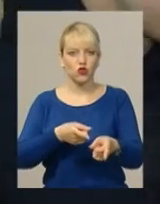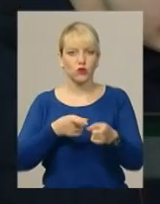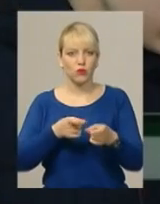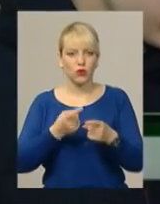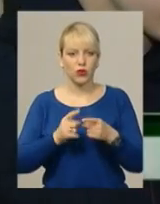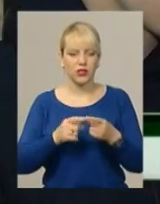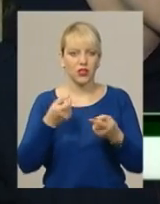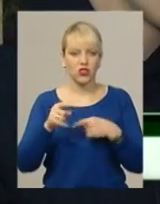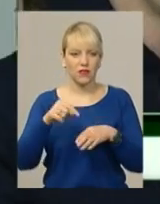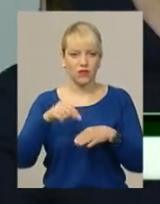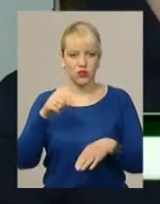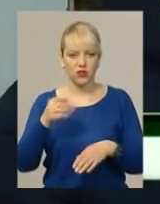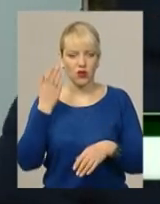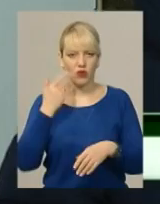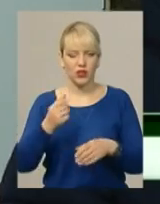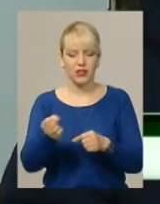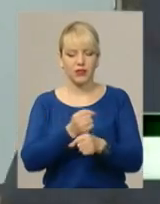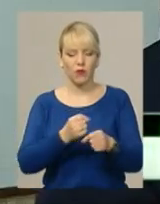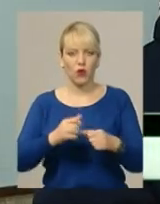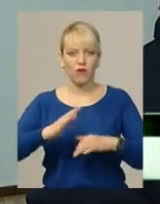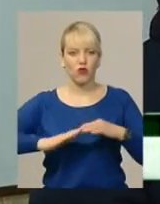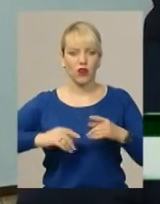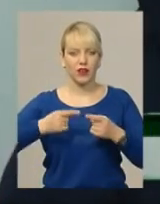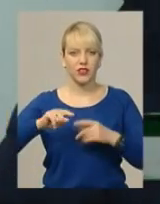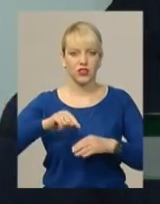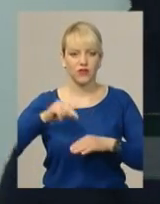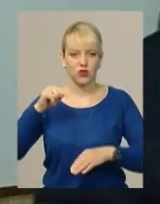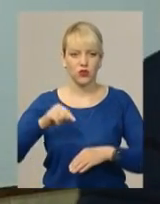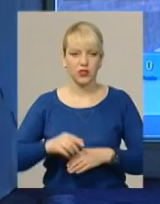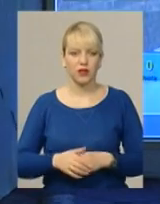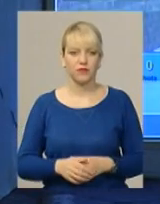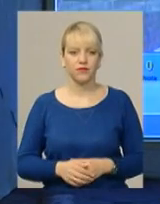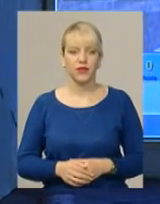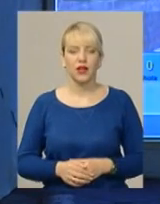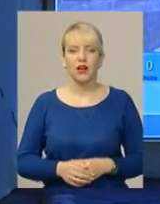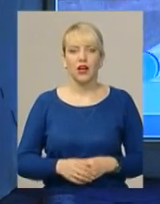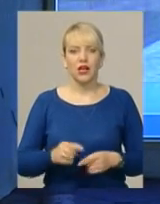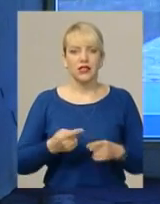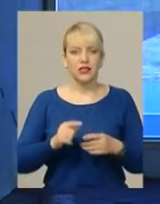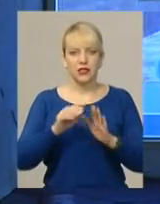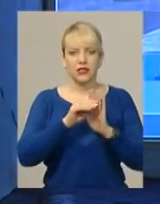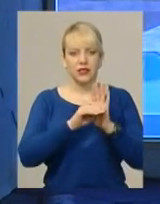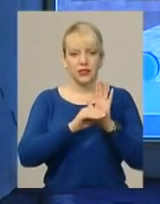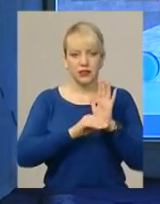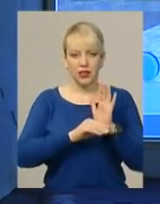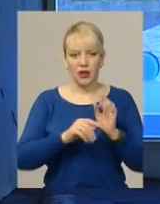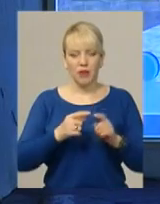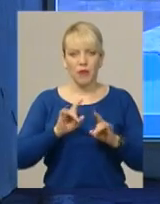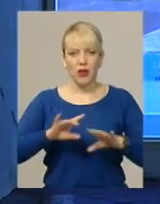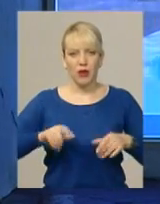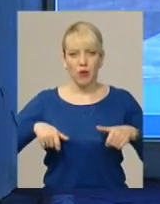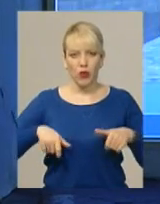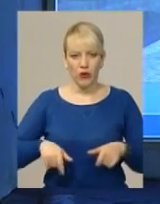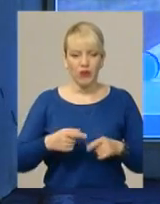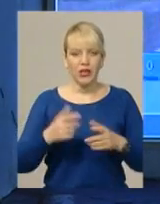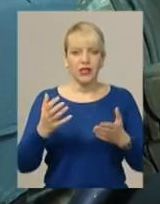– це коли ти тримаєш зброю в руках, зовсім інші відчуття. І дача зброї, це все. Мультимедійна система, пояснює полковник Андрій Плеханов,